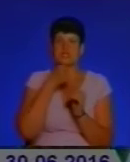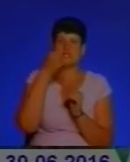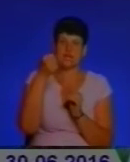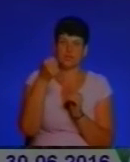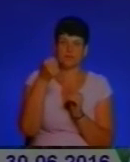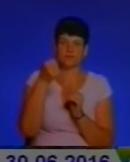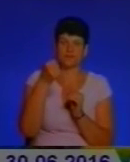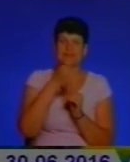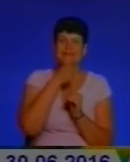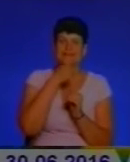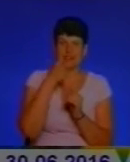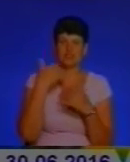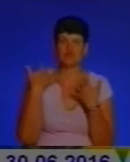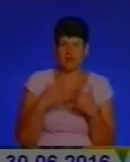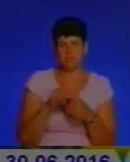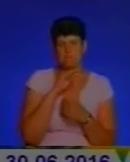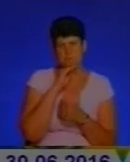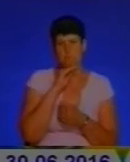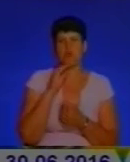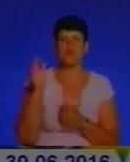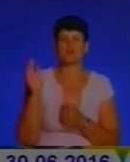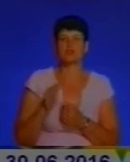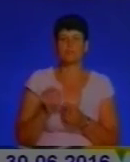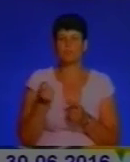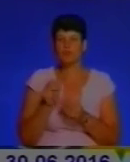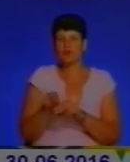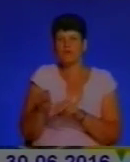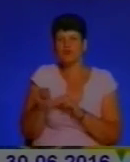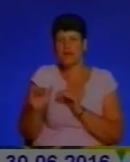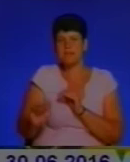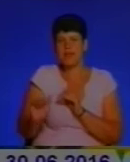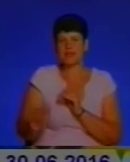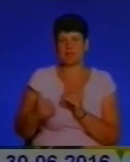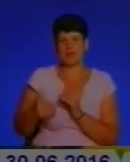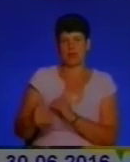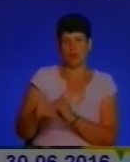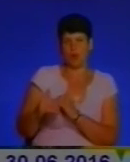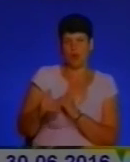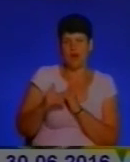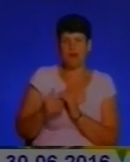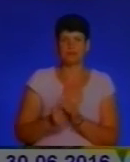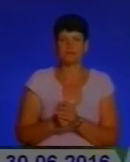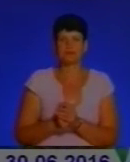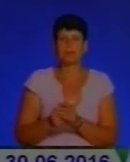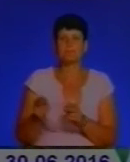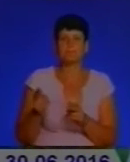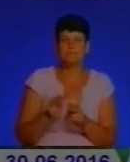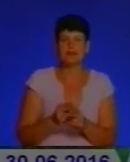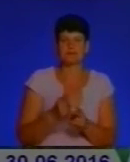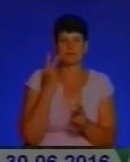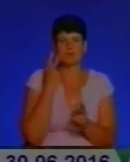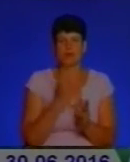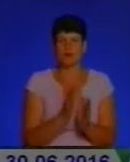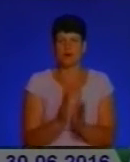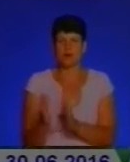Старші, які вже є професіоналами, потім потрошки вчать молодших і мені допомагають. Без системної роботи, без